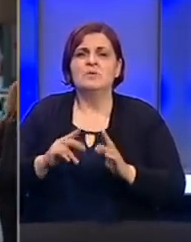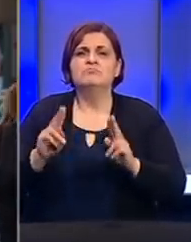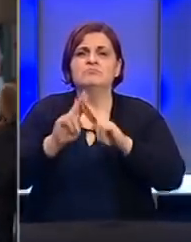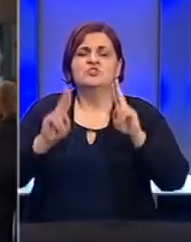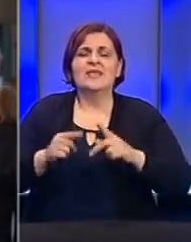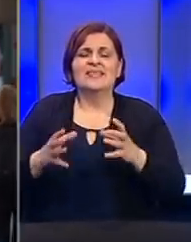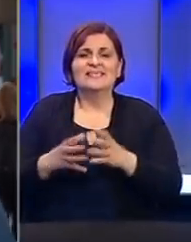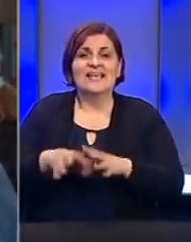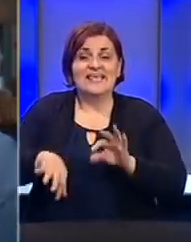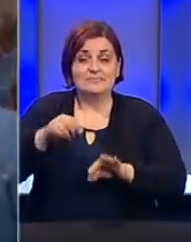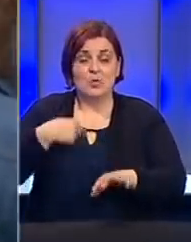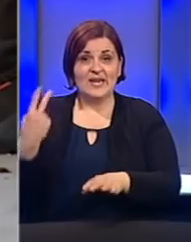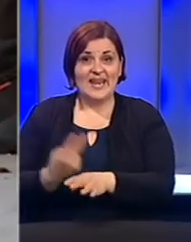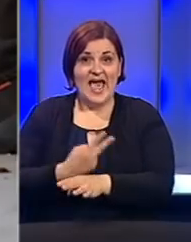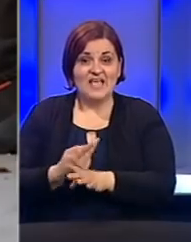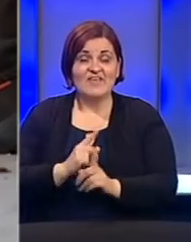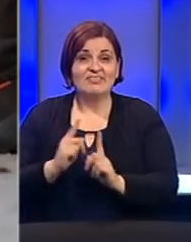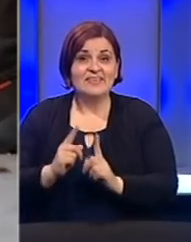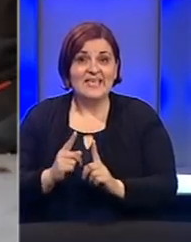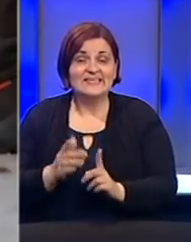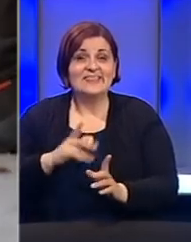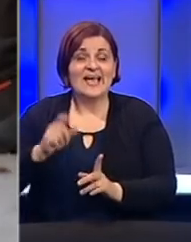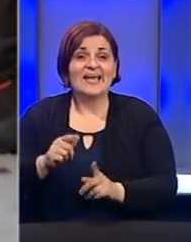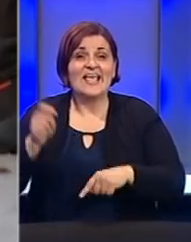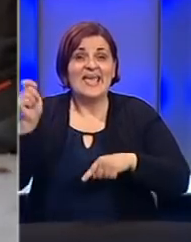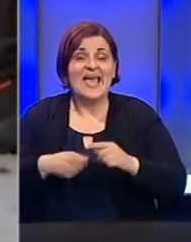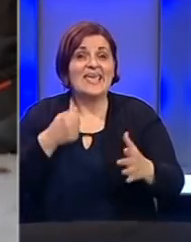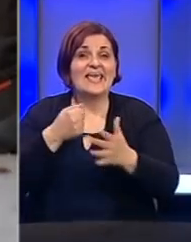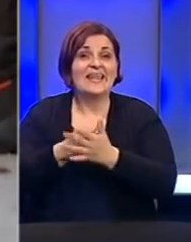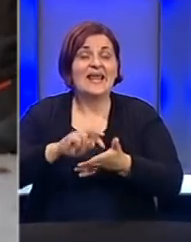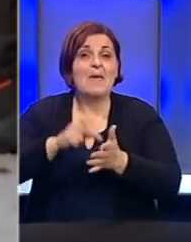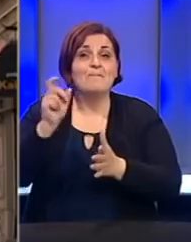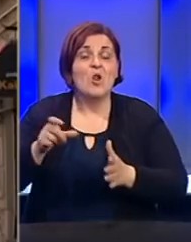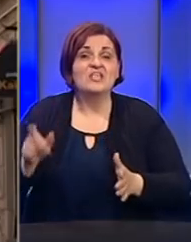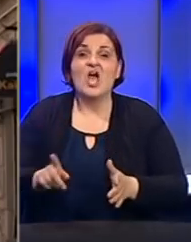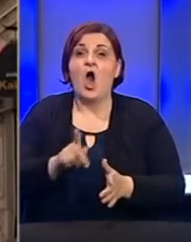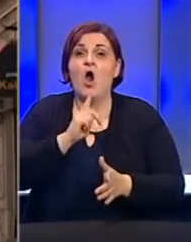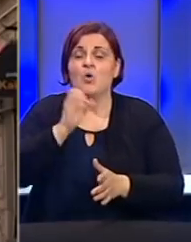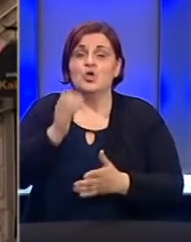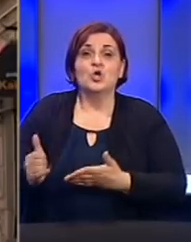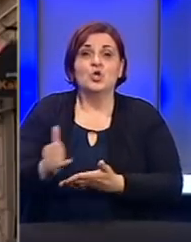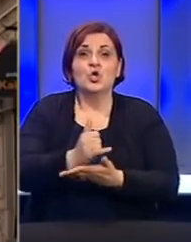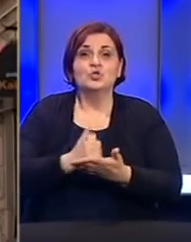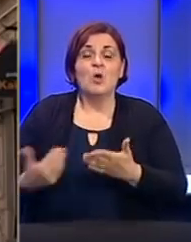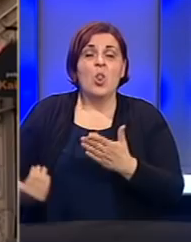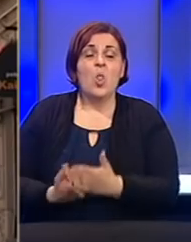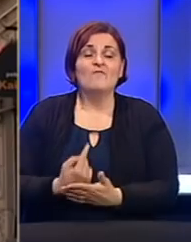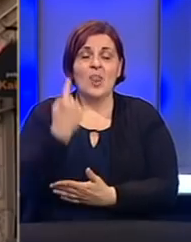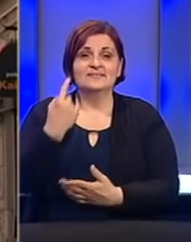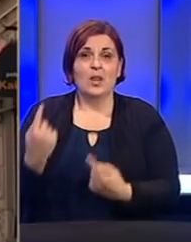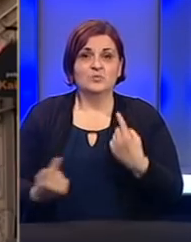poručuju da su izbori u našoj zemlji test, da građani kazne ili nagrade političare koji su zloupotrijebili novo nastalu